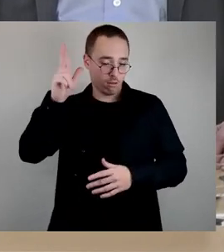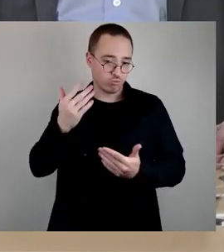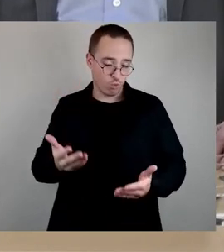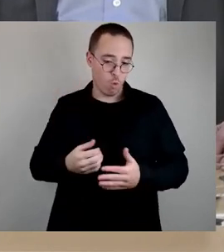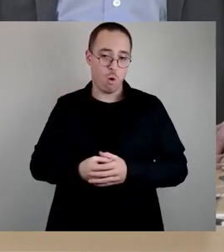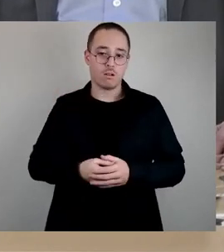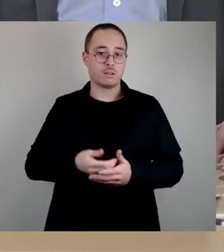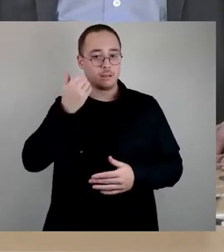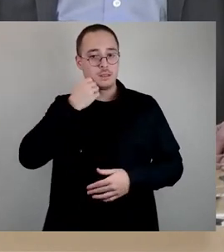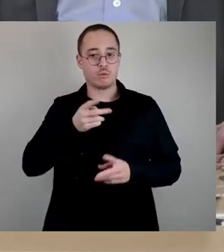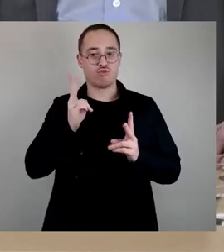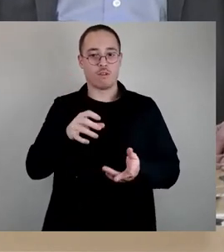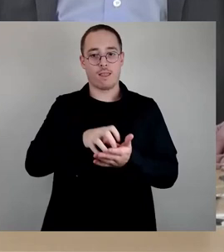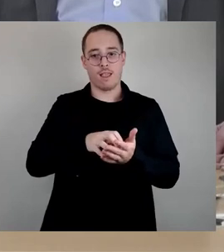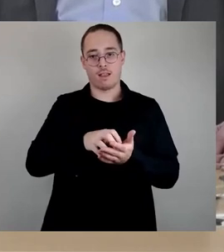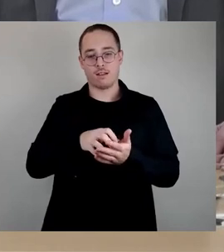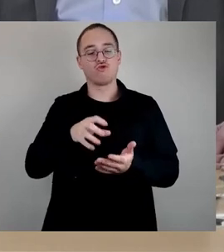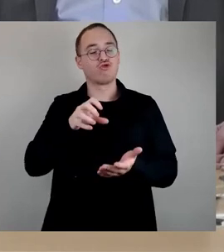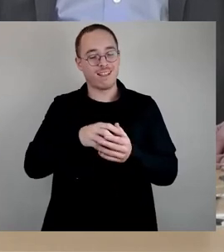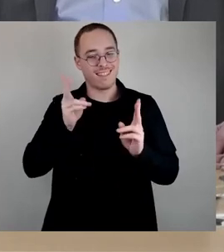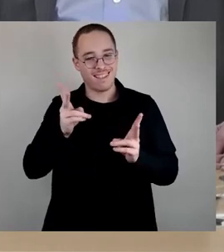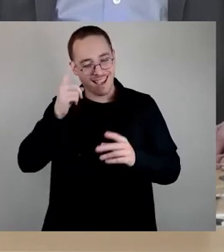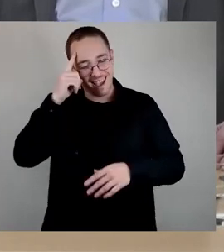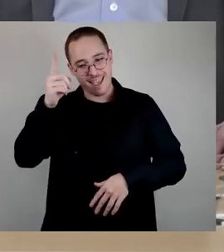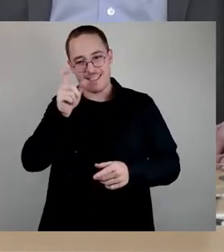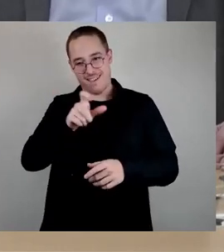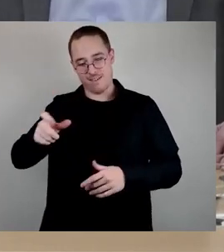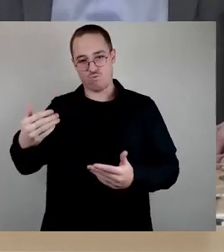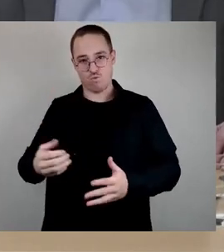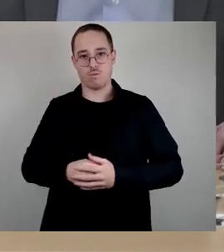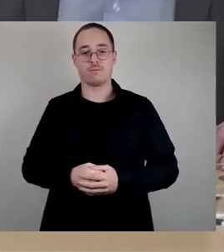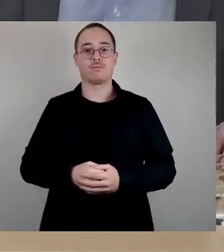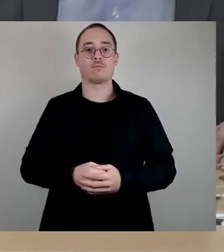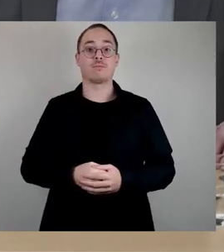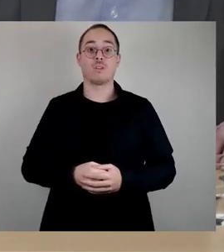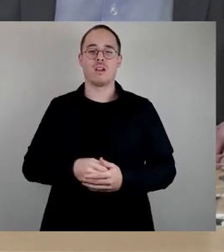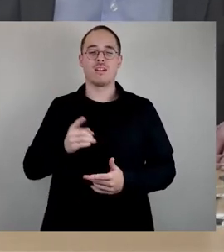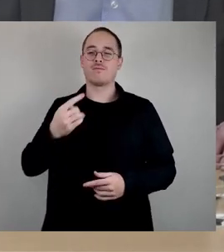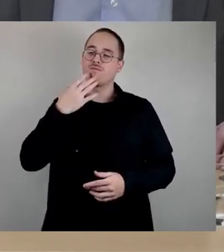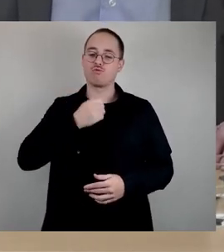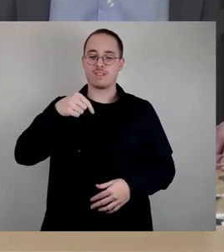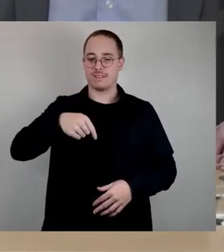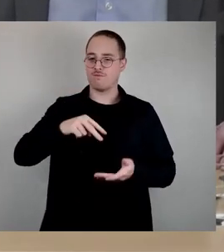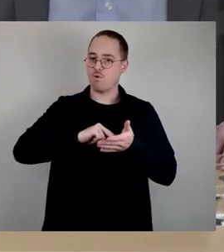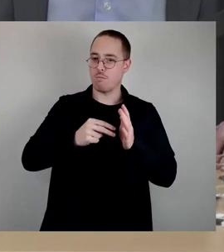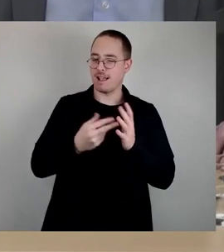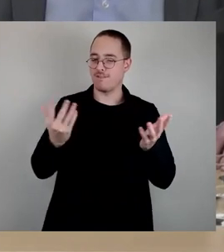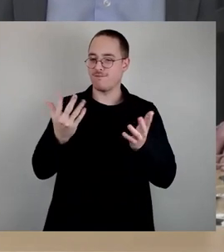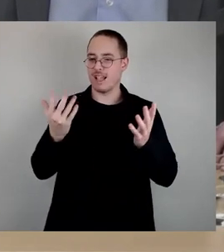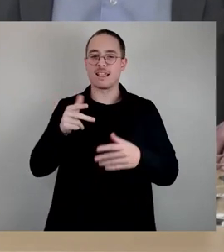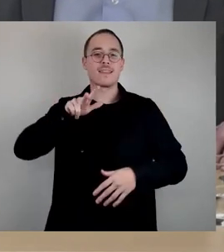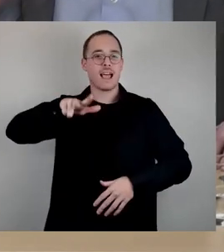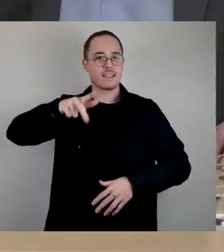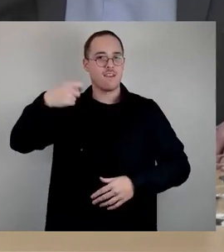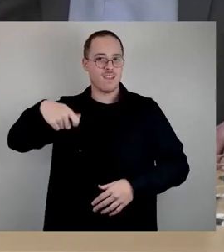bereiten wir auch in diesem Jahr intensiv das Gedenken rund um den 13. Februar vor. Ich will die Gelegenheit nutzen,